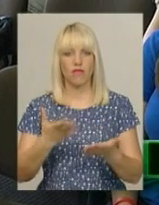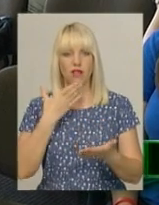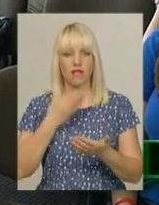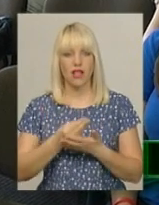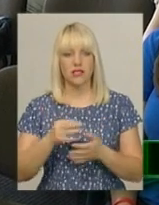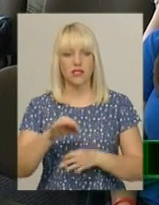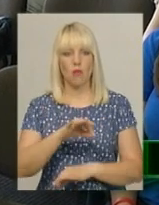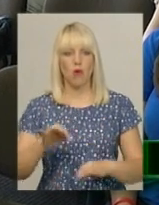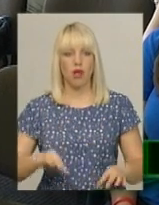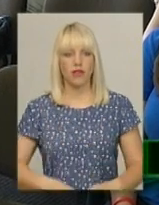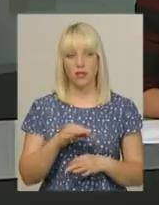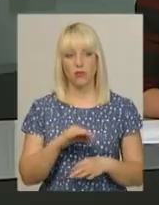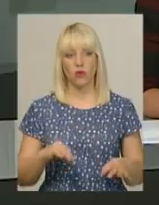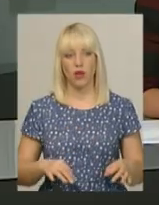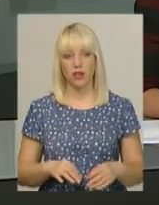проекти.